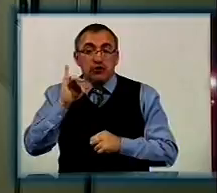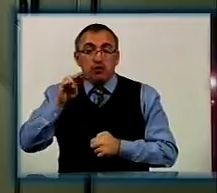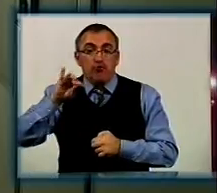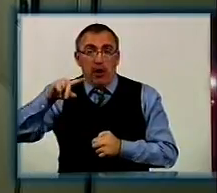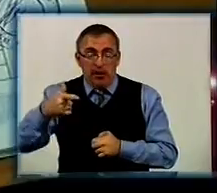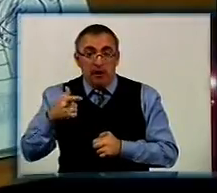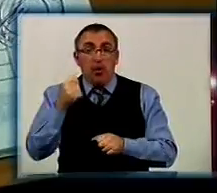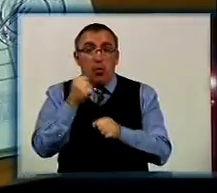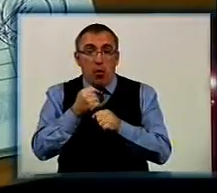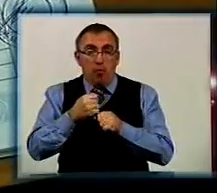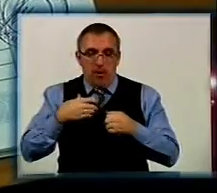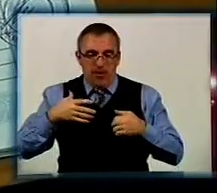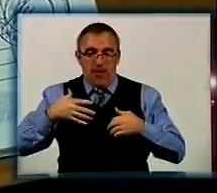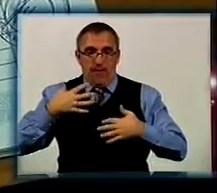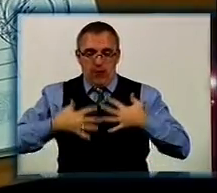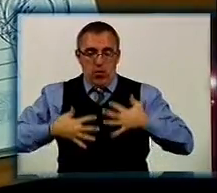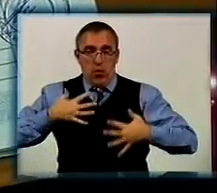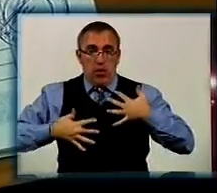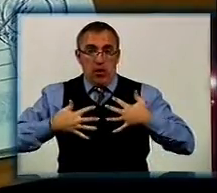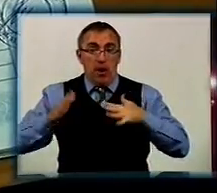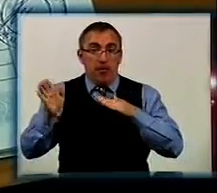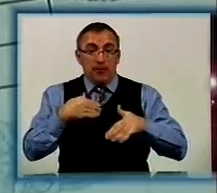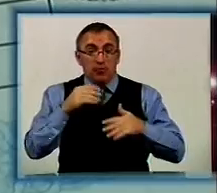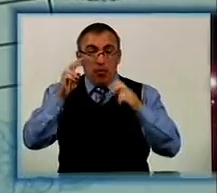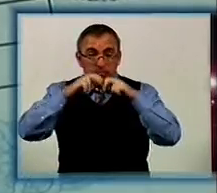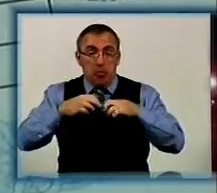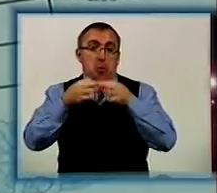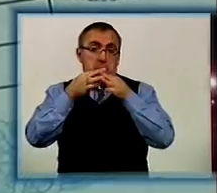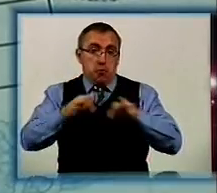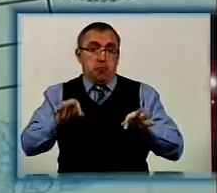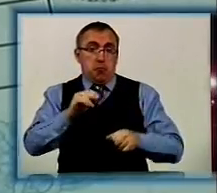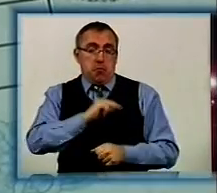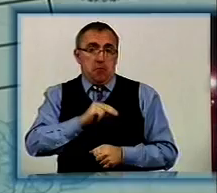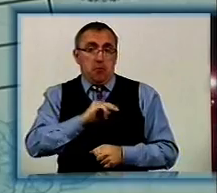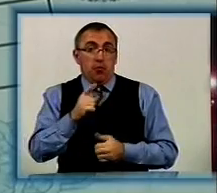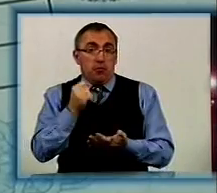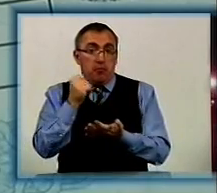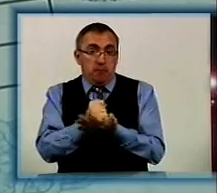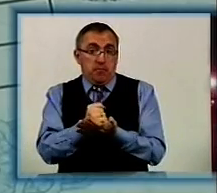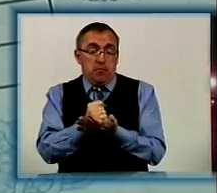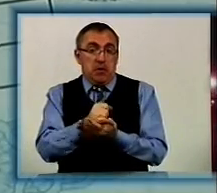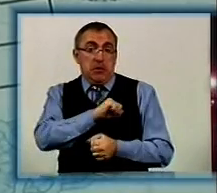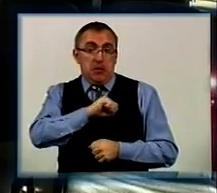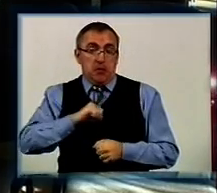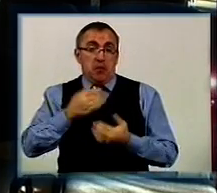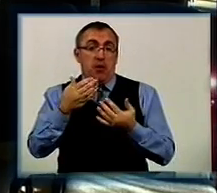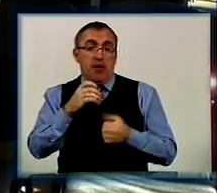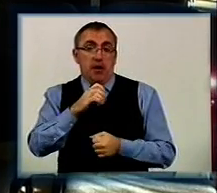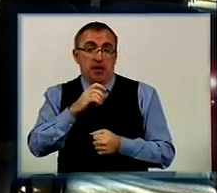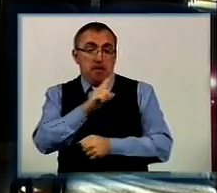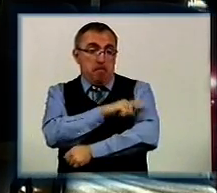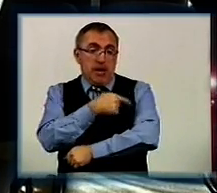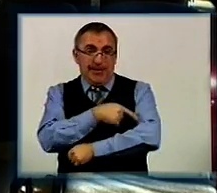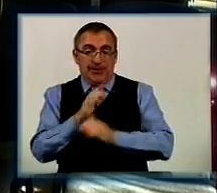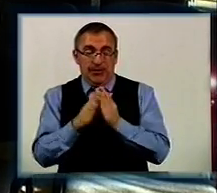Тоді ж і робила флюорографію. Після обстеження отримала дозрі на роботу, про що свідчить відмітка терапевта в її медичній книжці.